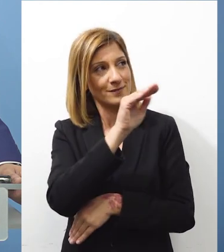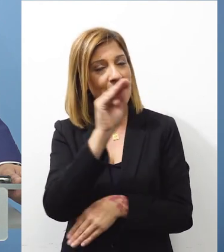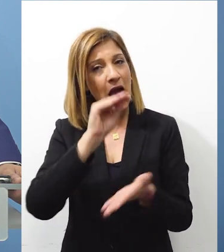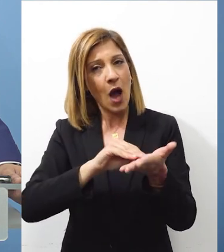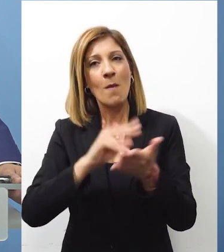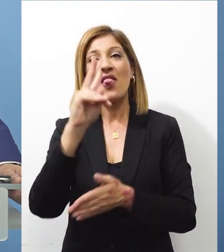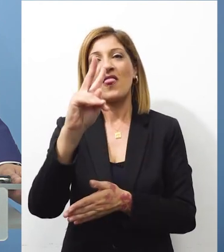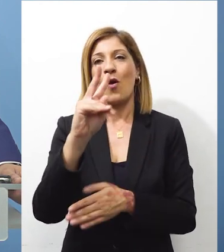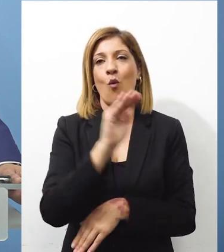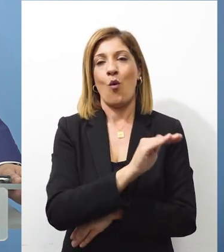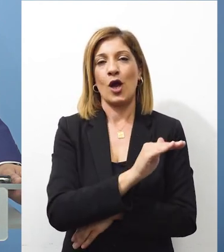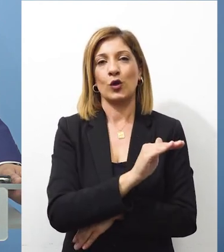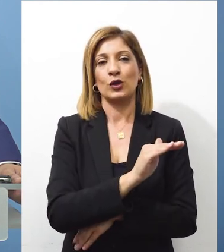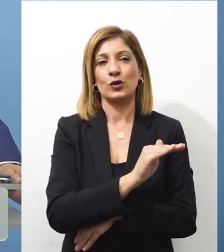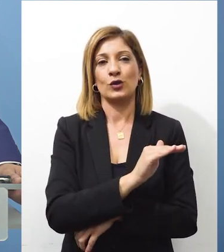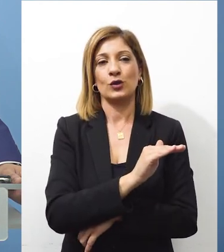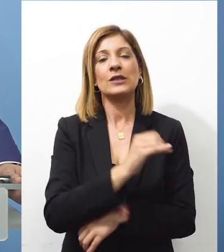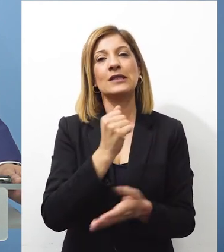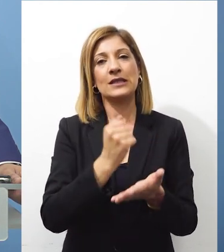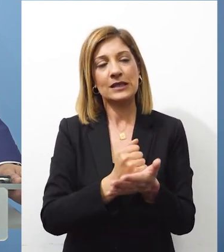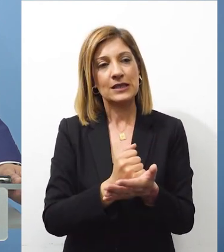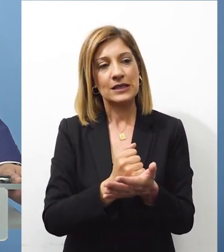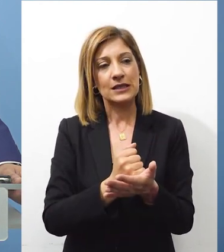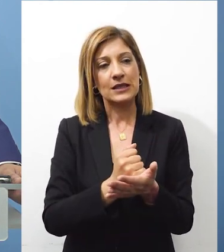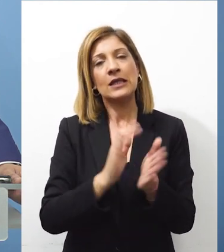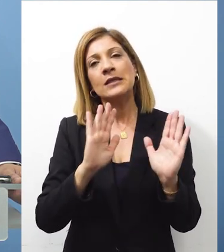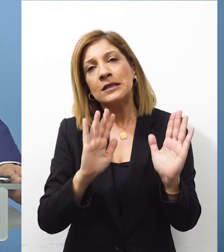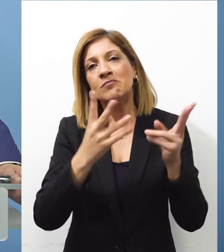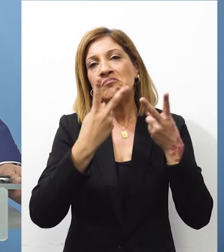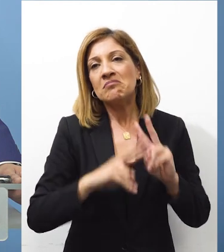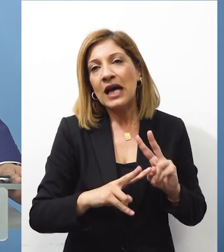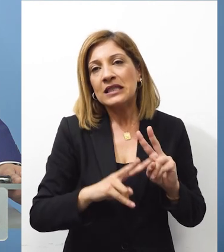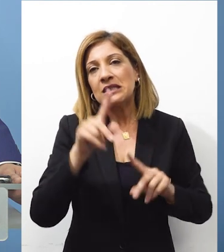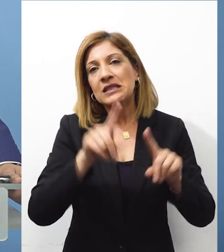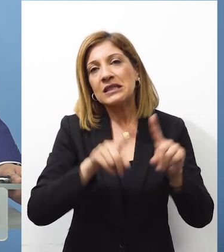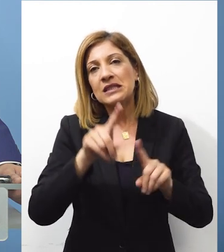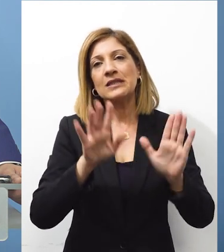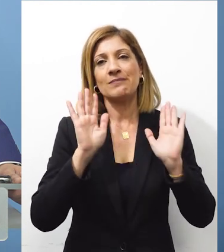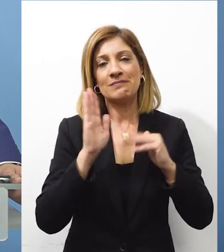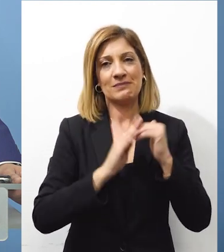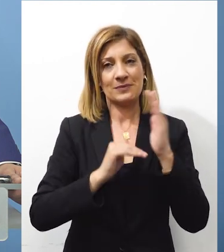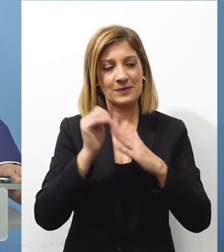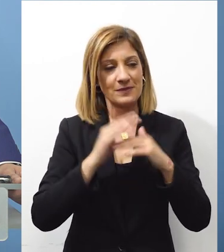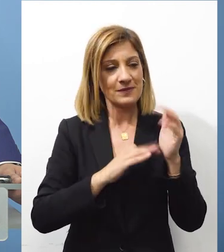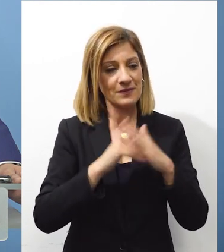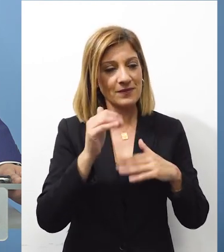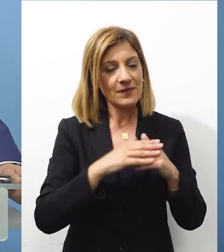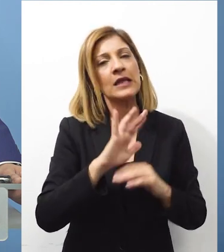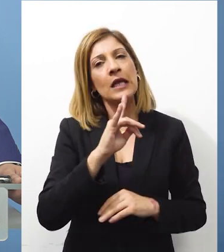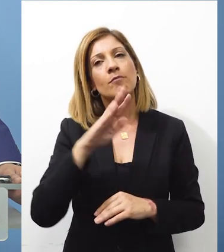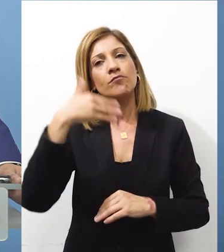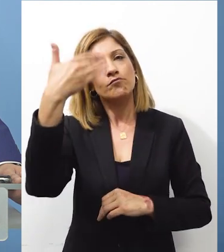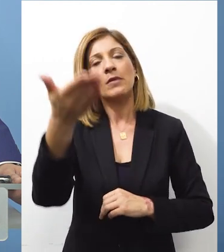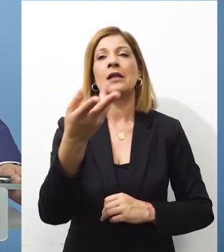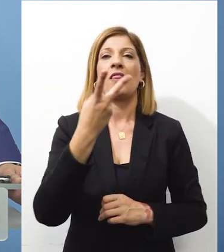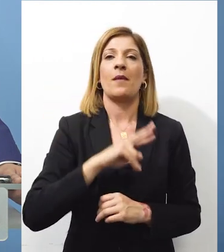ερωτήσεις και αντιλαμβάνομαι ότι μπορεί να μην είναι εύκολο να απαντήσετε αλλά μπορείτε να επιφυλαχτείτε